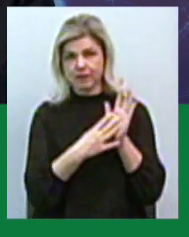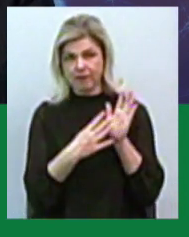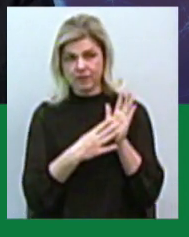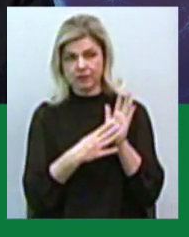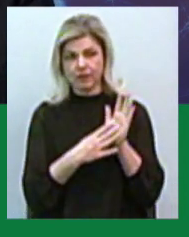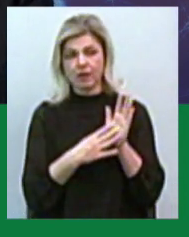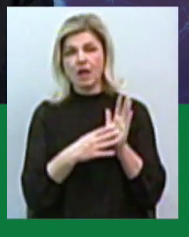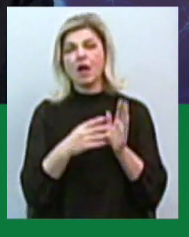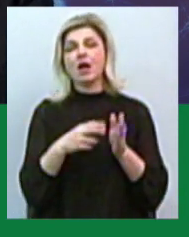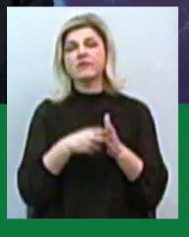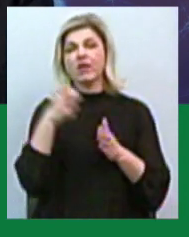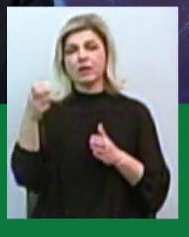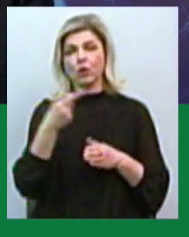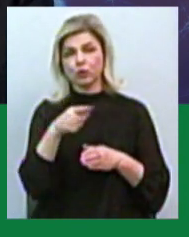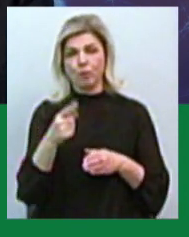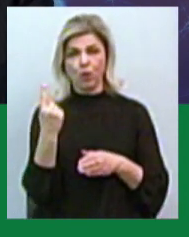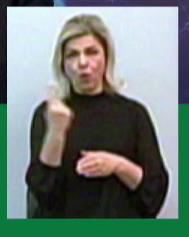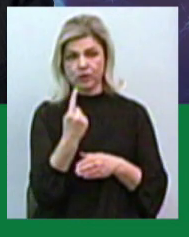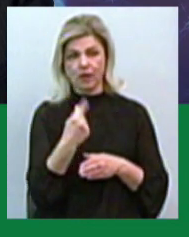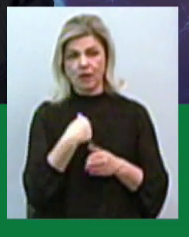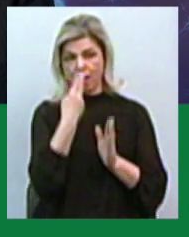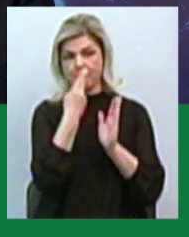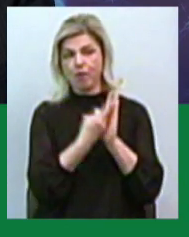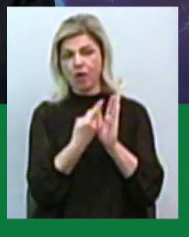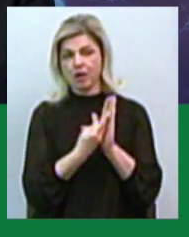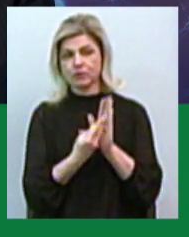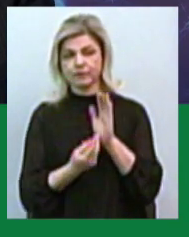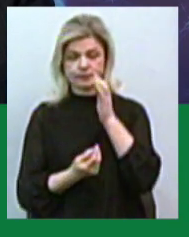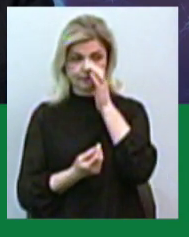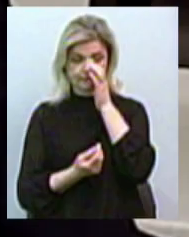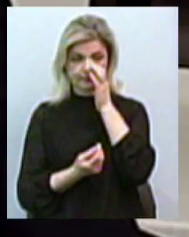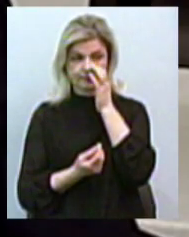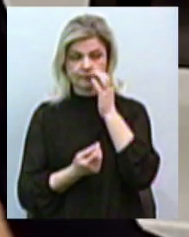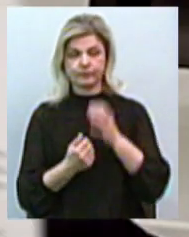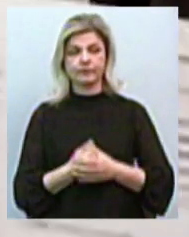ж звернення номер 1, 23-й, я от його показую, можливо, видно.